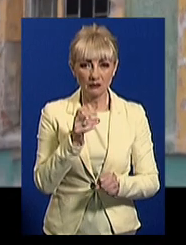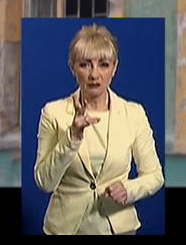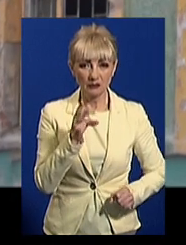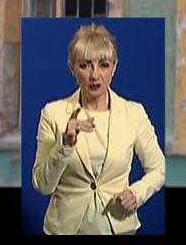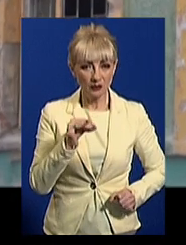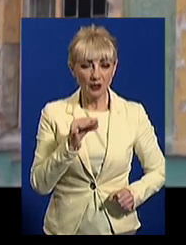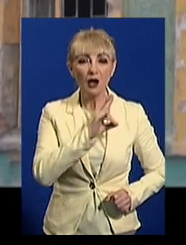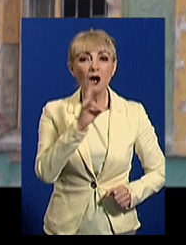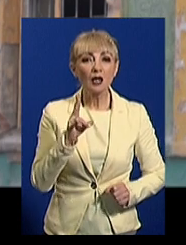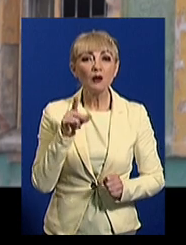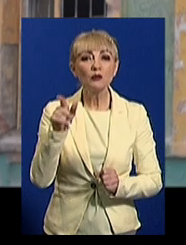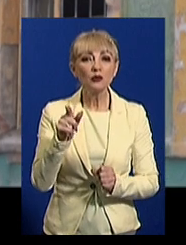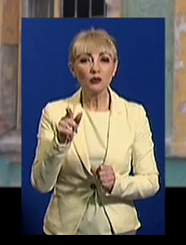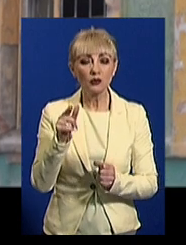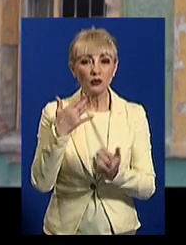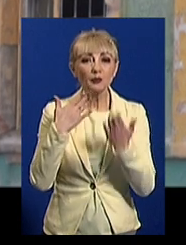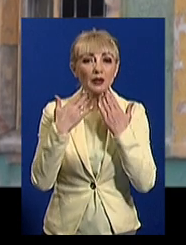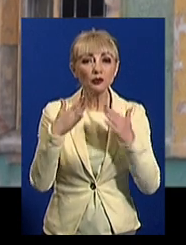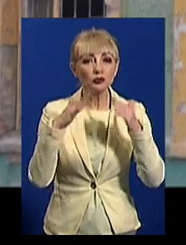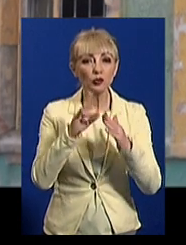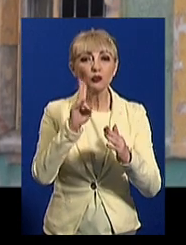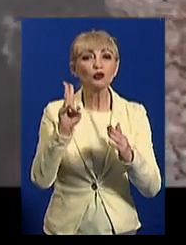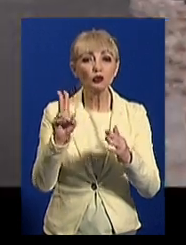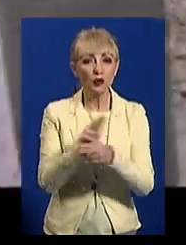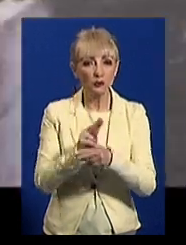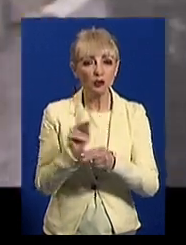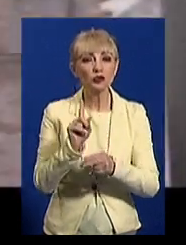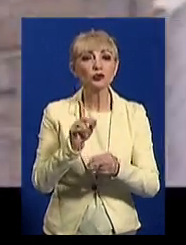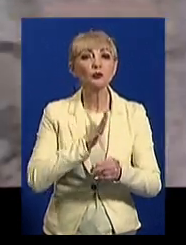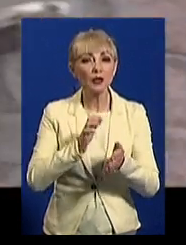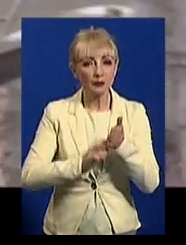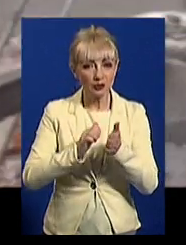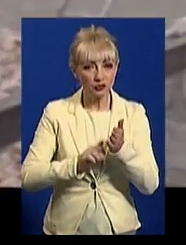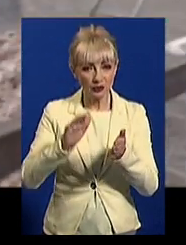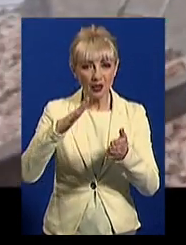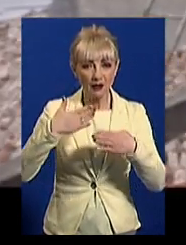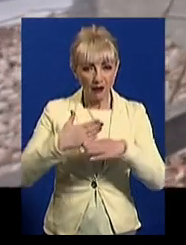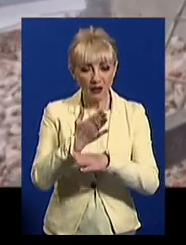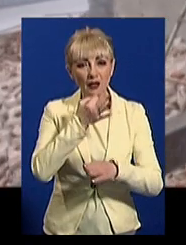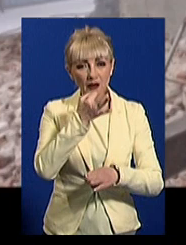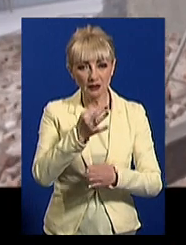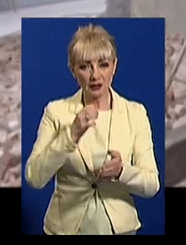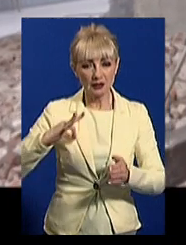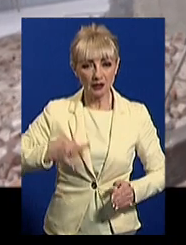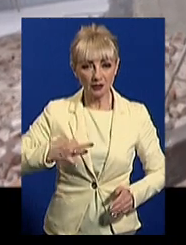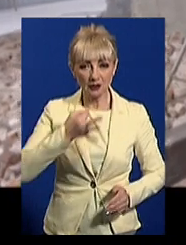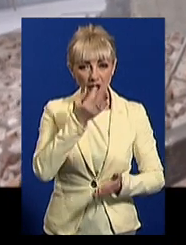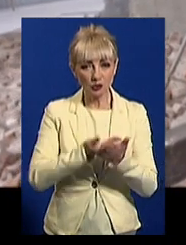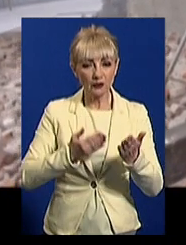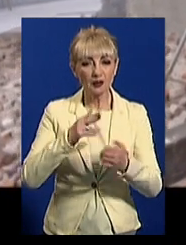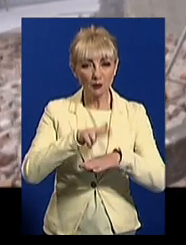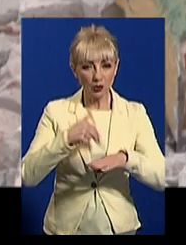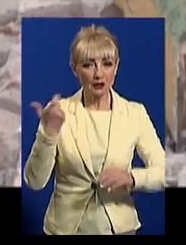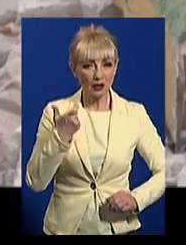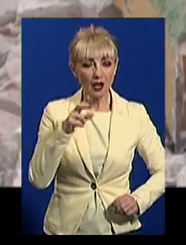Кому належить будівля, хто проводив демонтаж та що стало причиною обвалу, тепер з'ясовують слідчі, розповіла речниця поліції Харківщини Олена